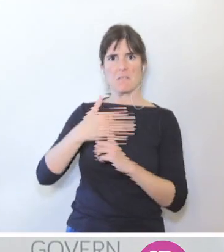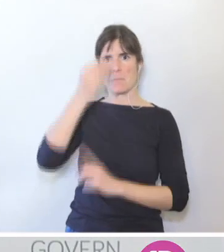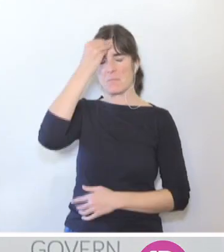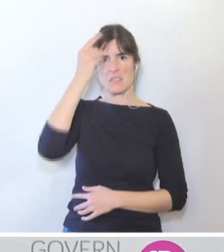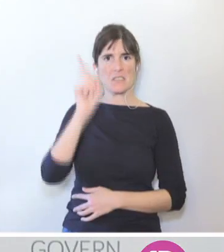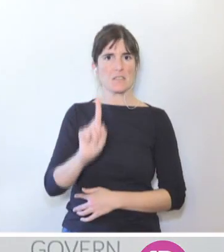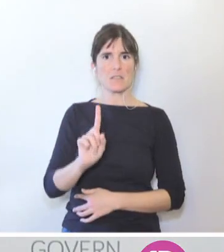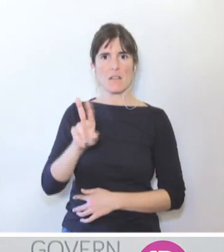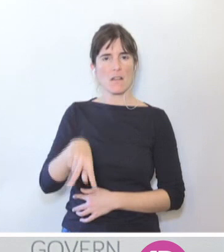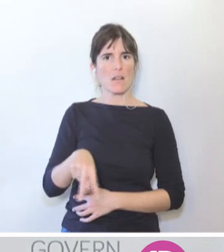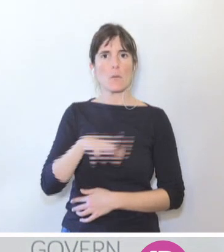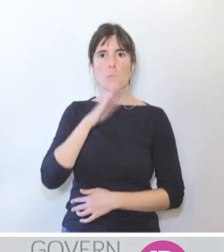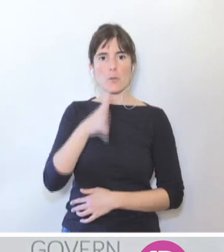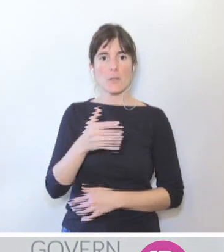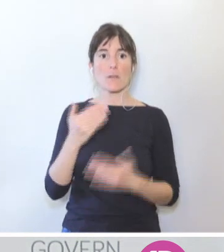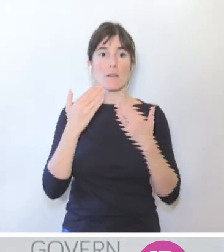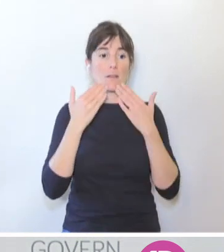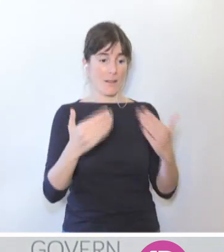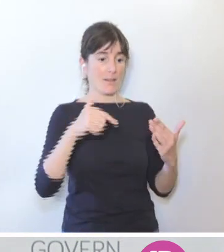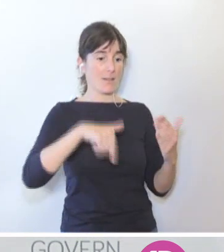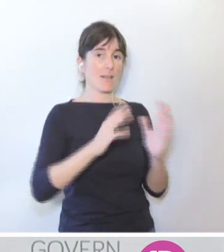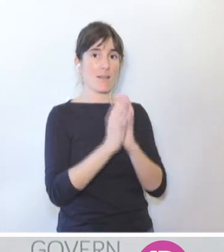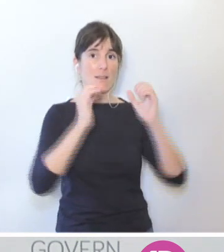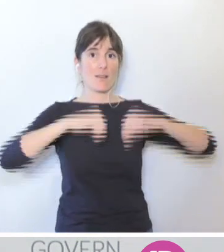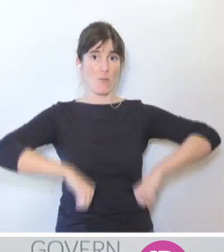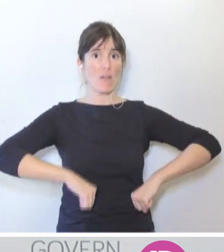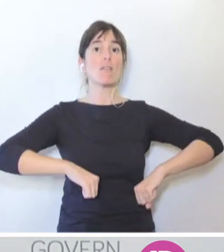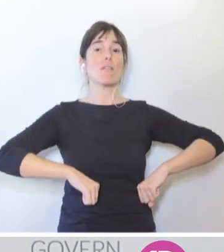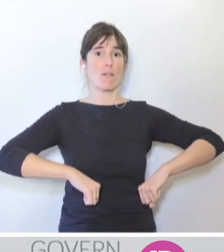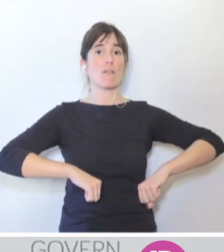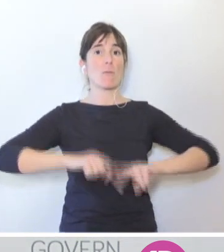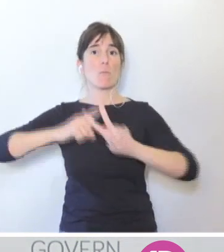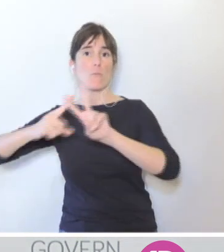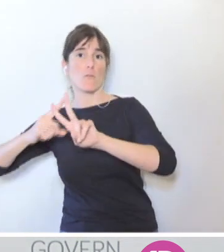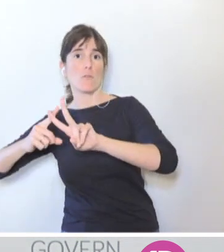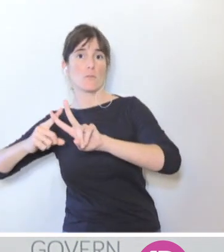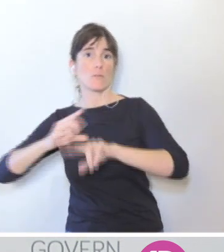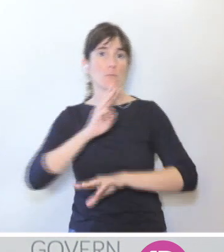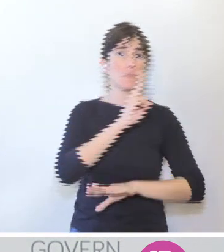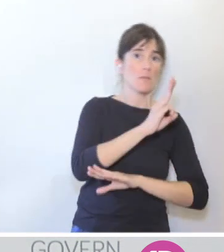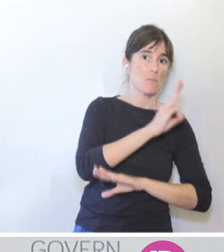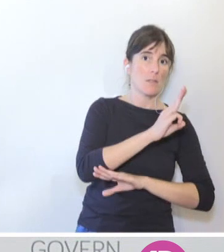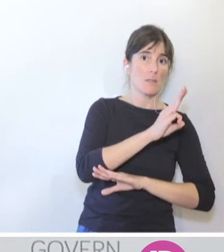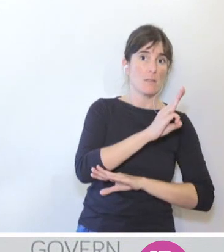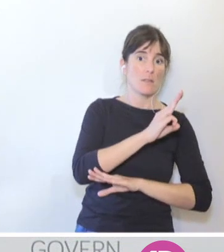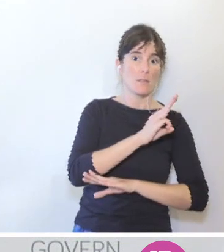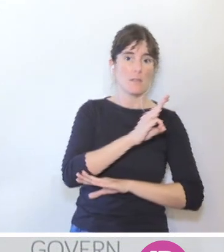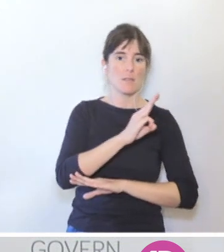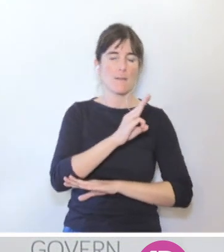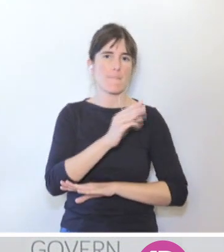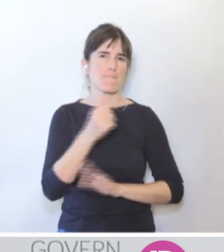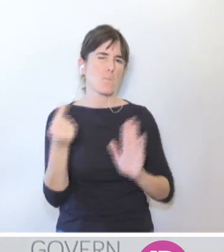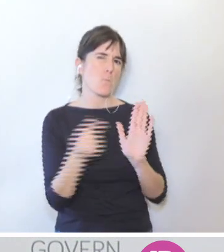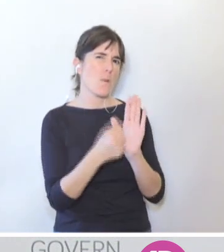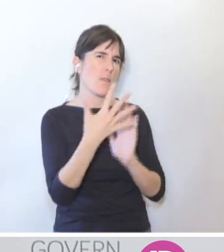amb aquest acord és materialitzar o detallar el punt 54